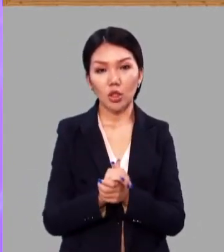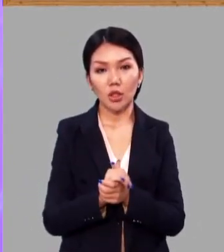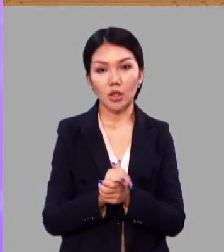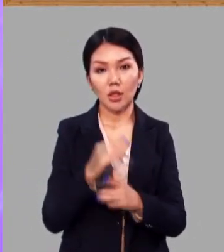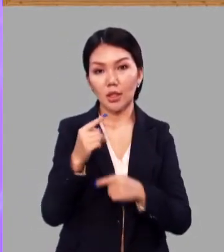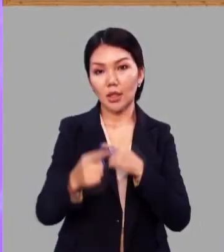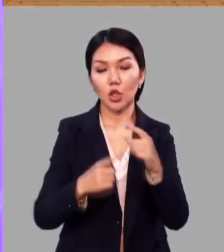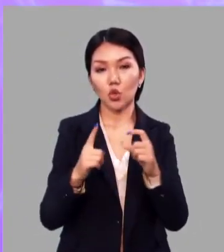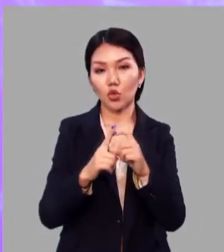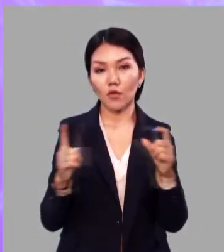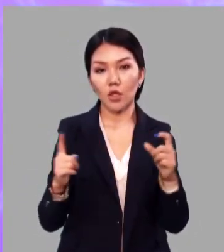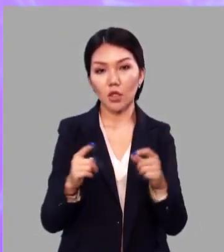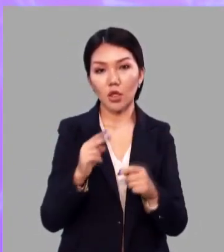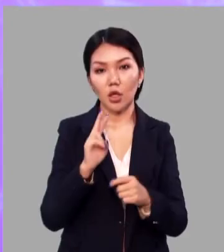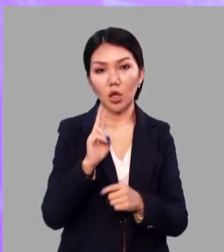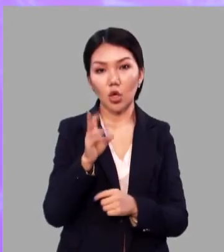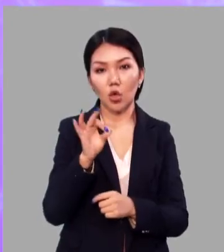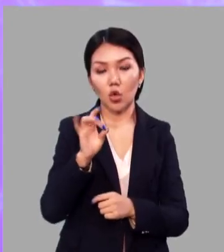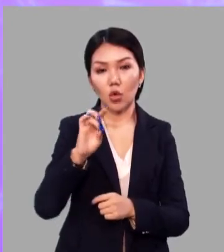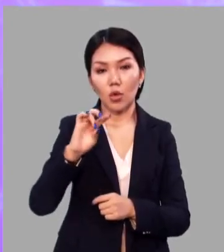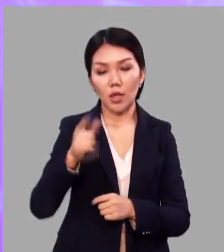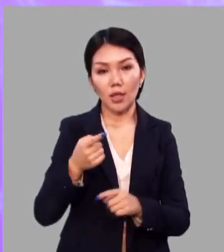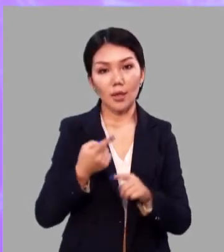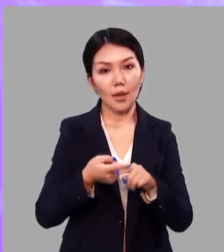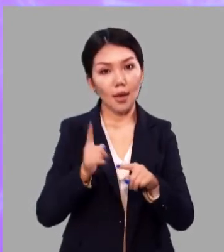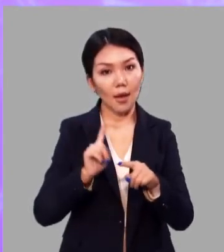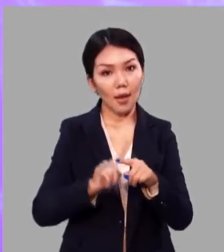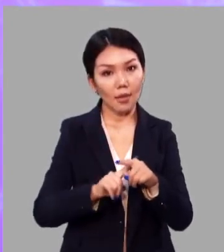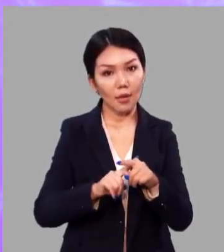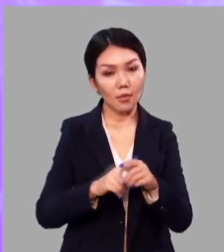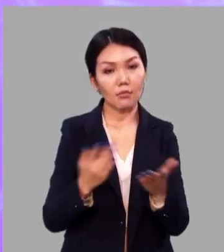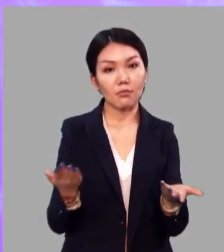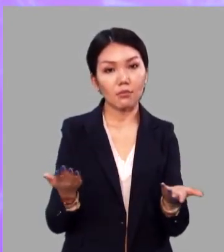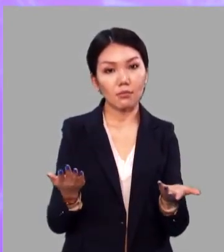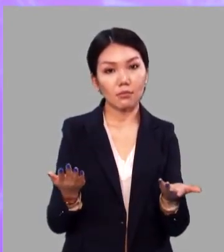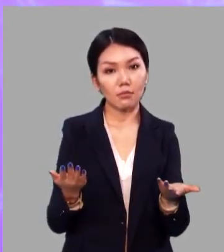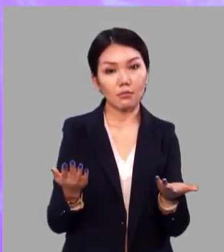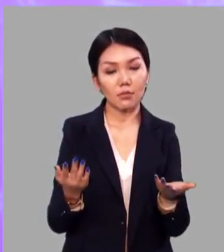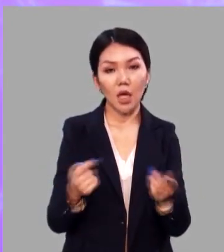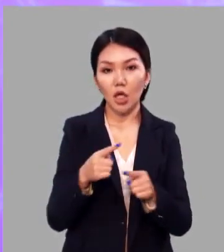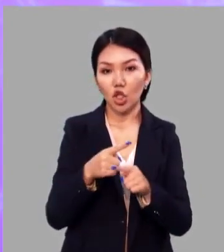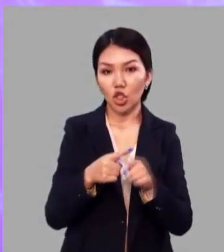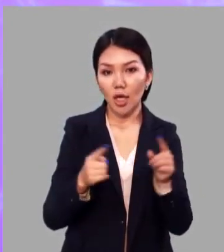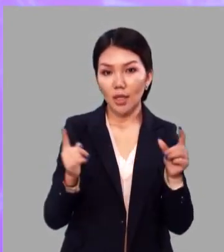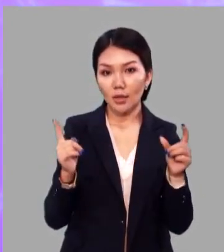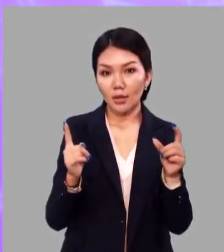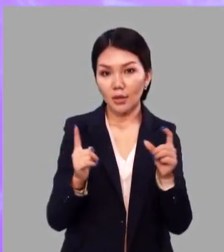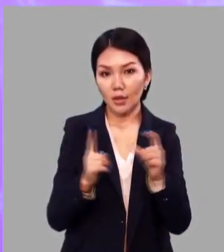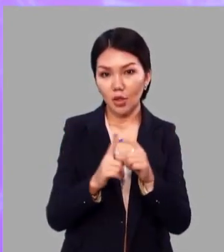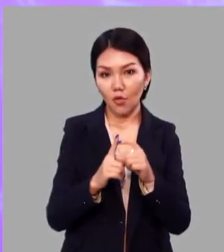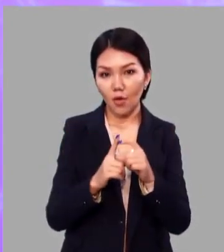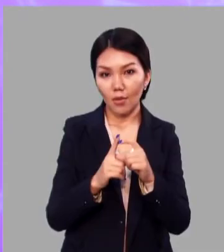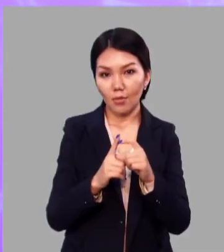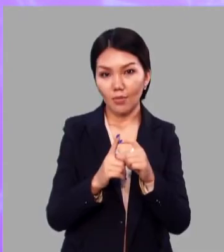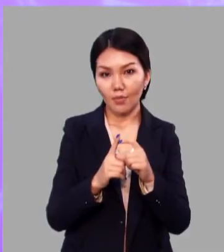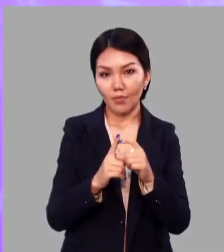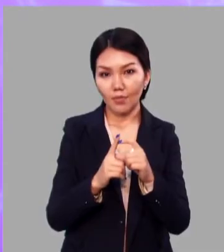следующую фразу. Корень – это часть слова.